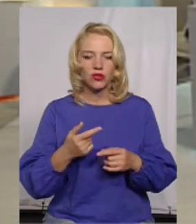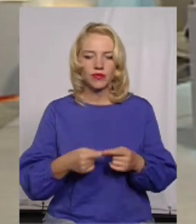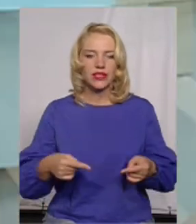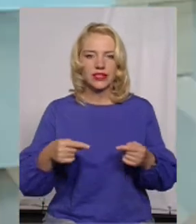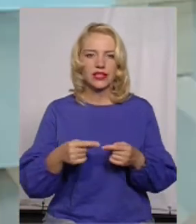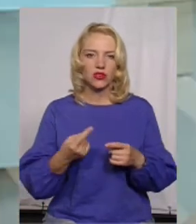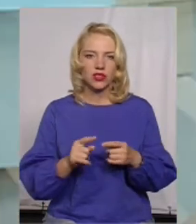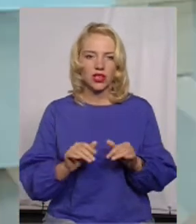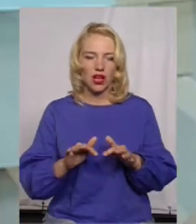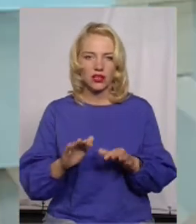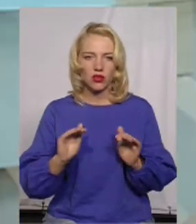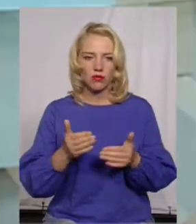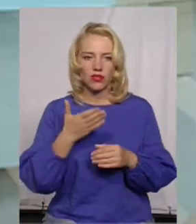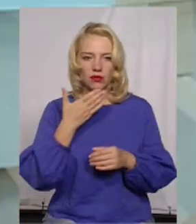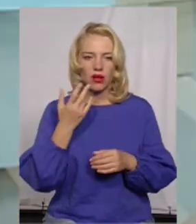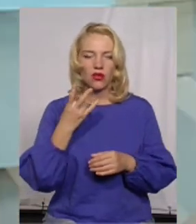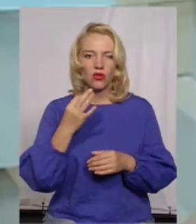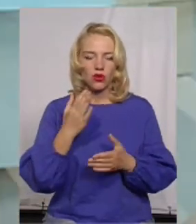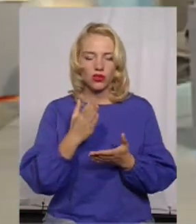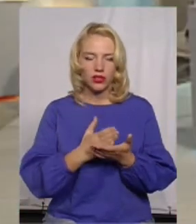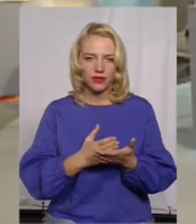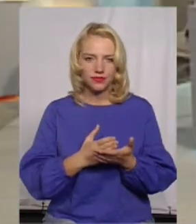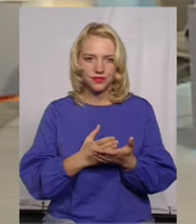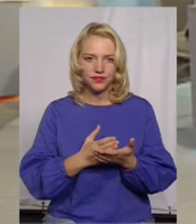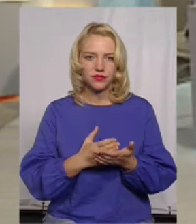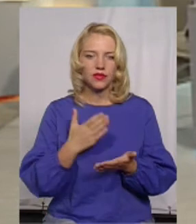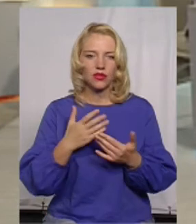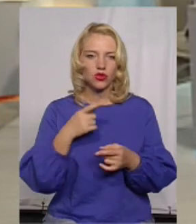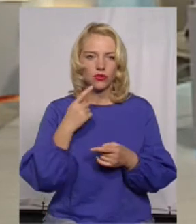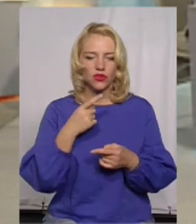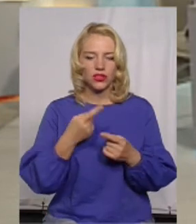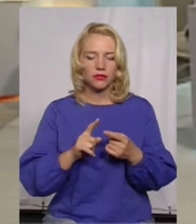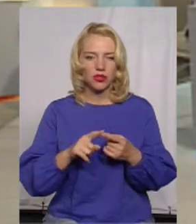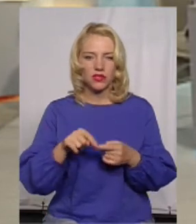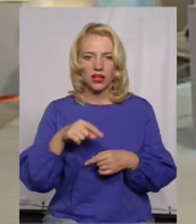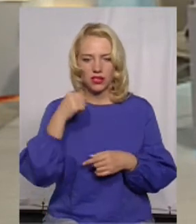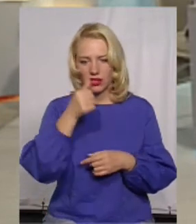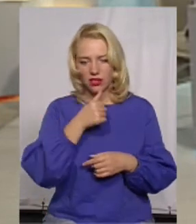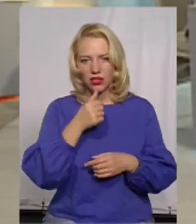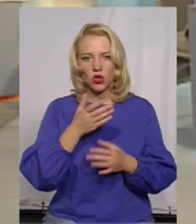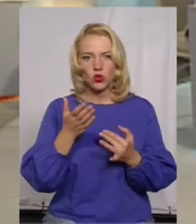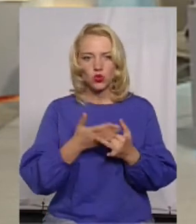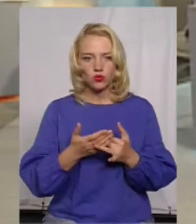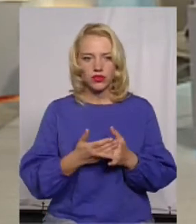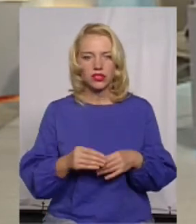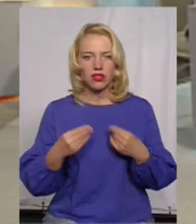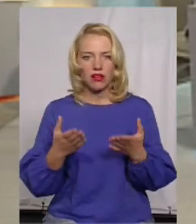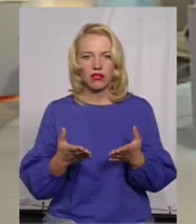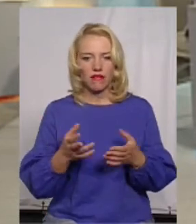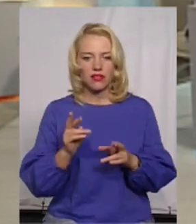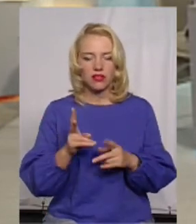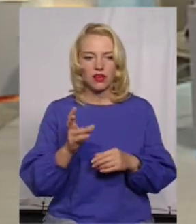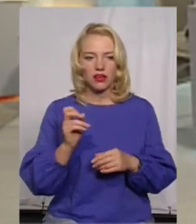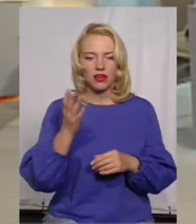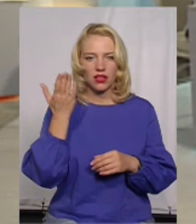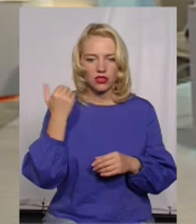обмежень нема ніяких. Але певні є, якщо розглядати цей рік, субсидія надавалась спочатку, як